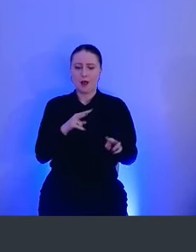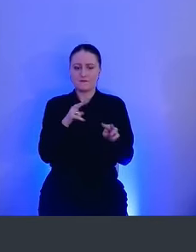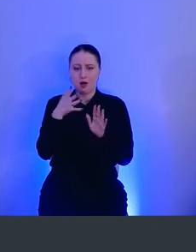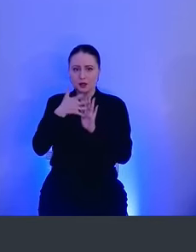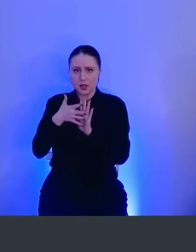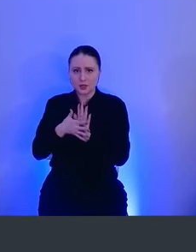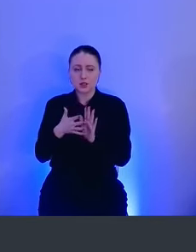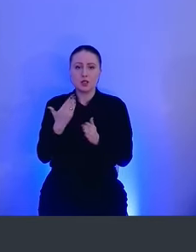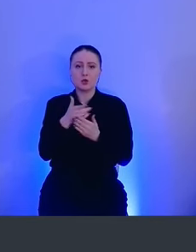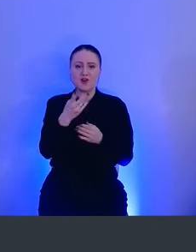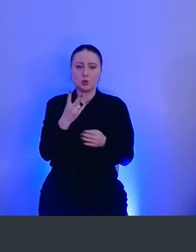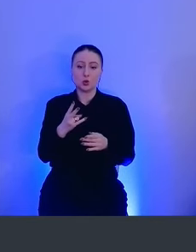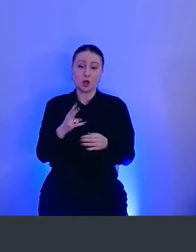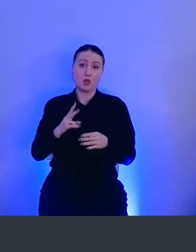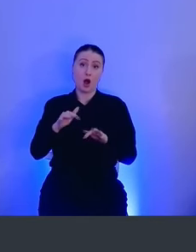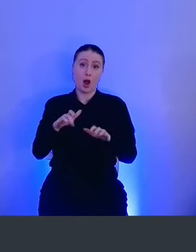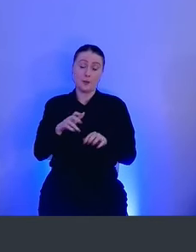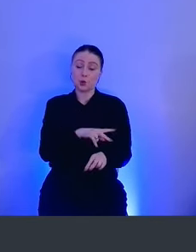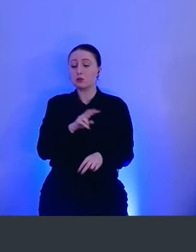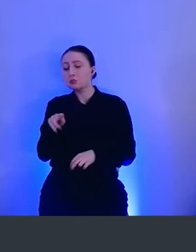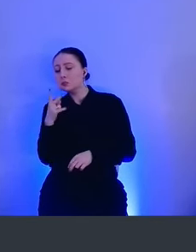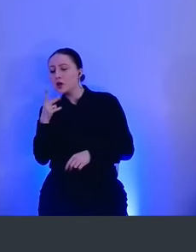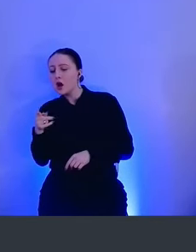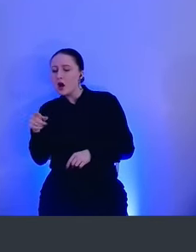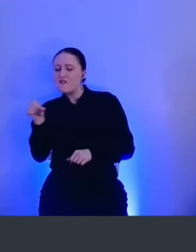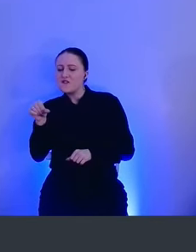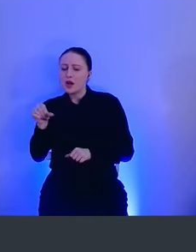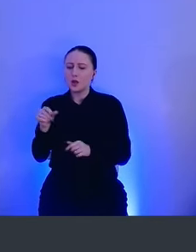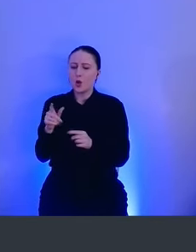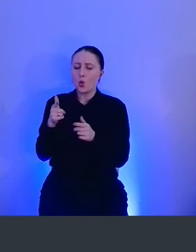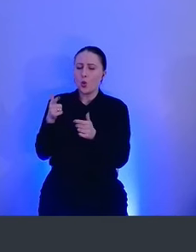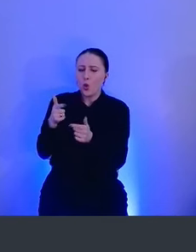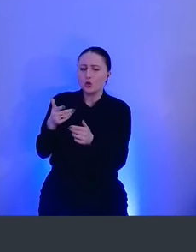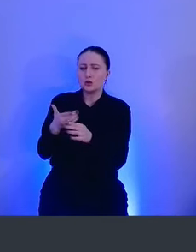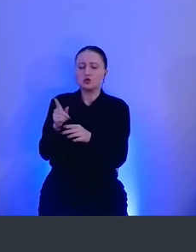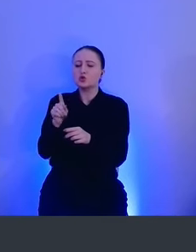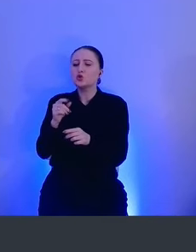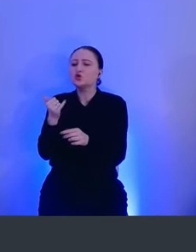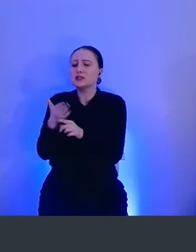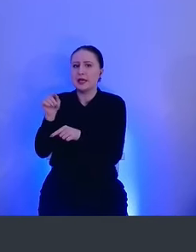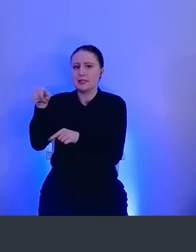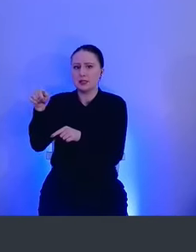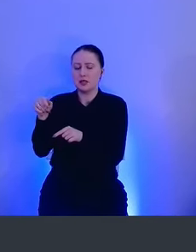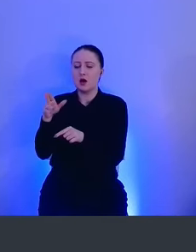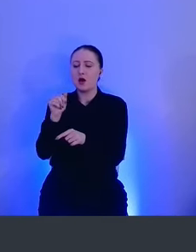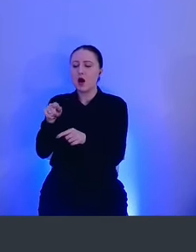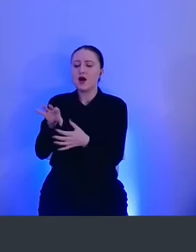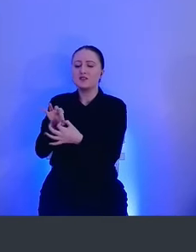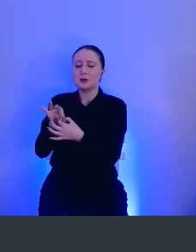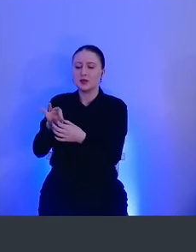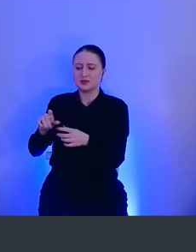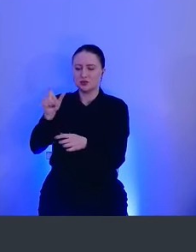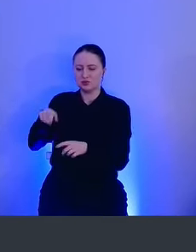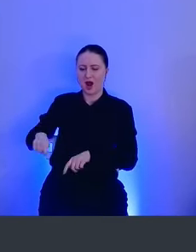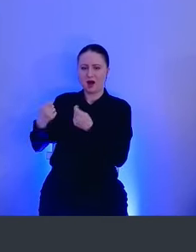вам нужно прийти на комп и посмотреть, а что происходит, какая вредоносная активность существует сейчас на системе, как взаимодействовать с ней хакер.